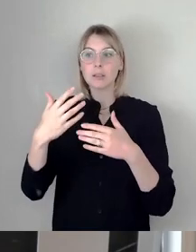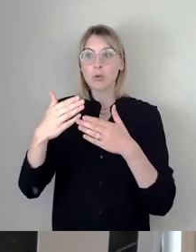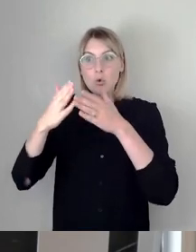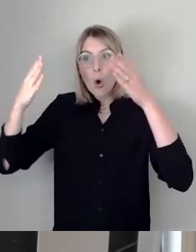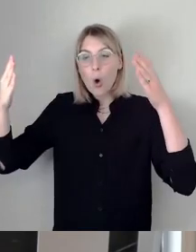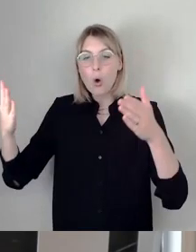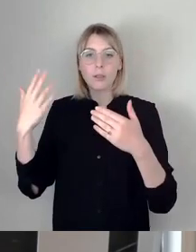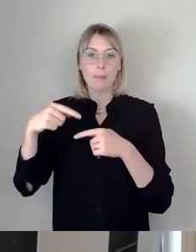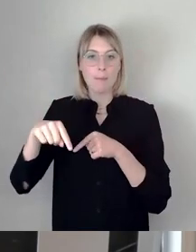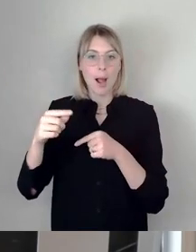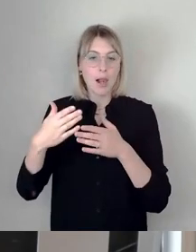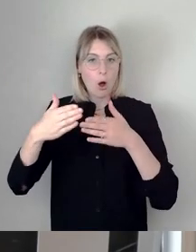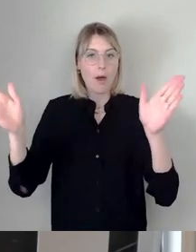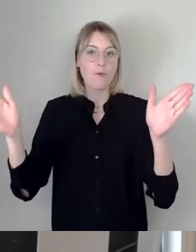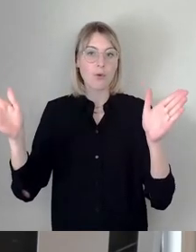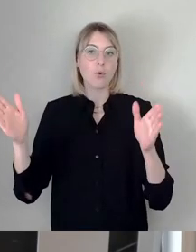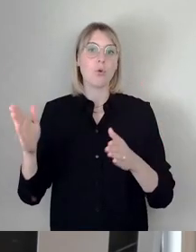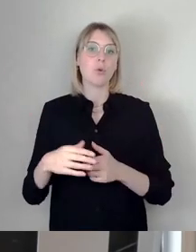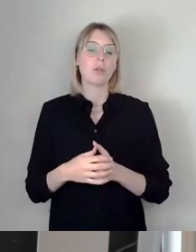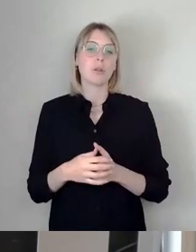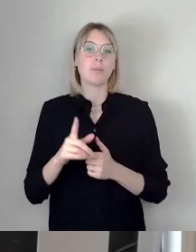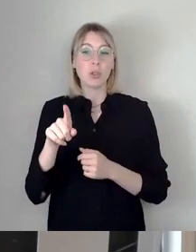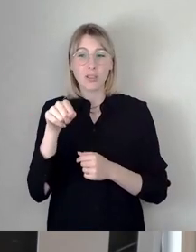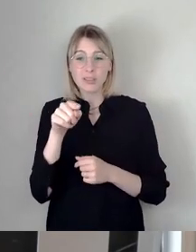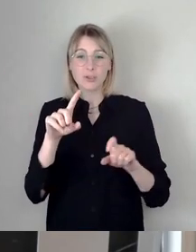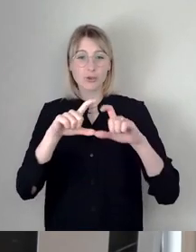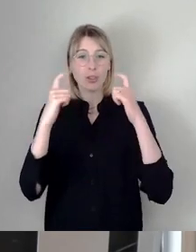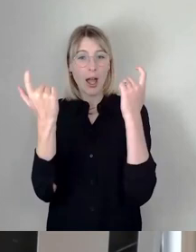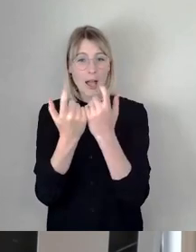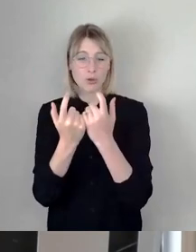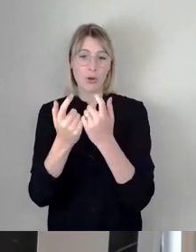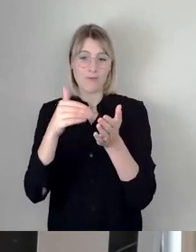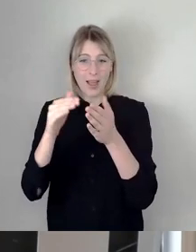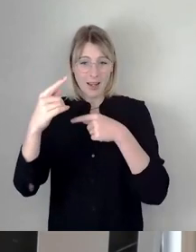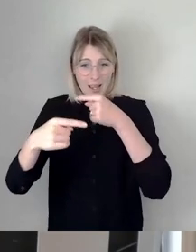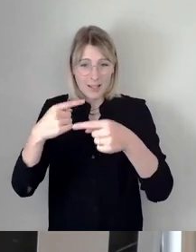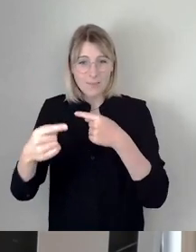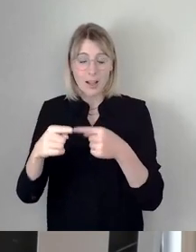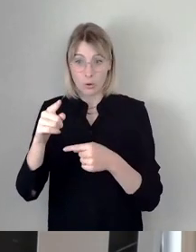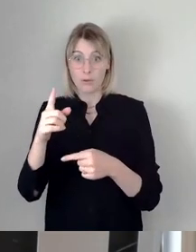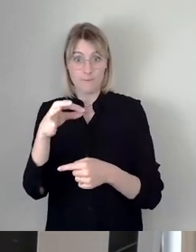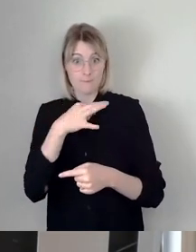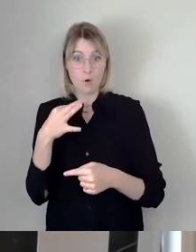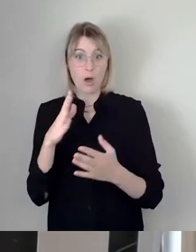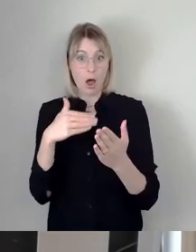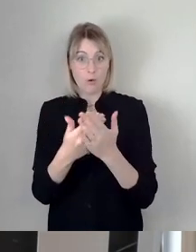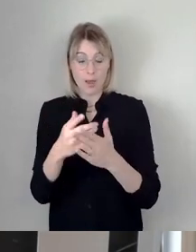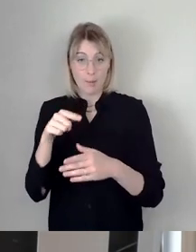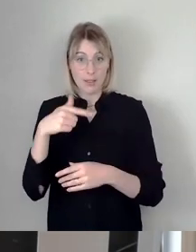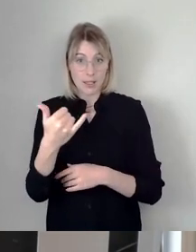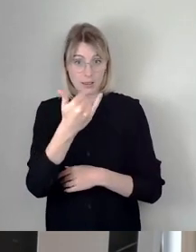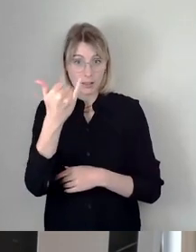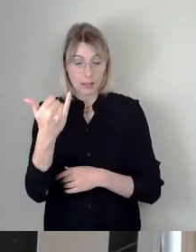werden, ich sage es immer wieder, mit diesem Stadion und mit dem Weiterentwickelten, das ist übrigens eine Aufgabe für uns im nächsten und im übernächsten